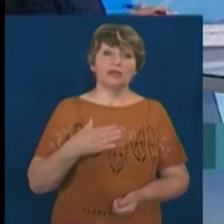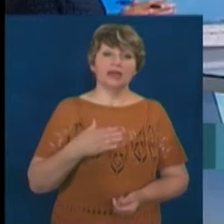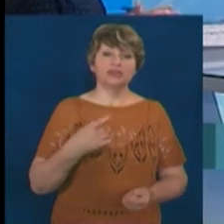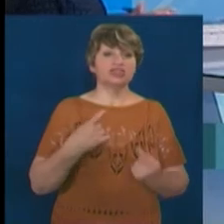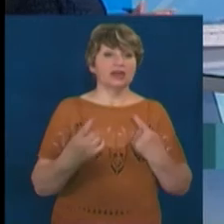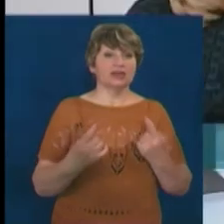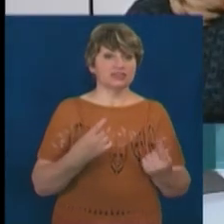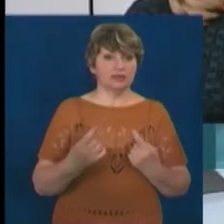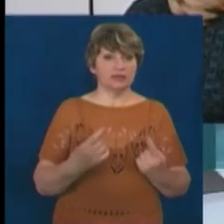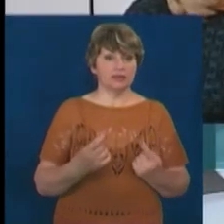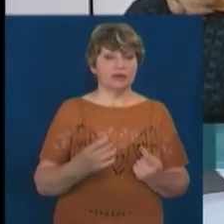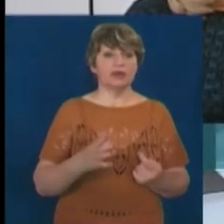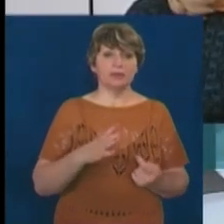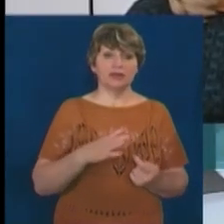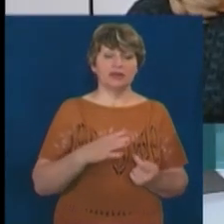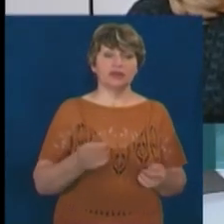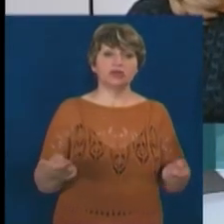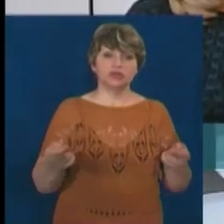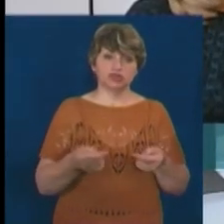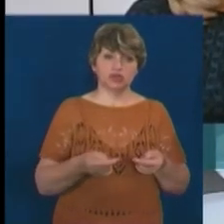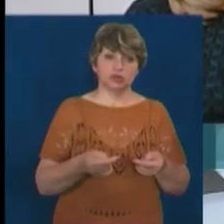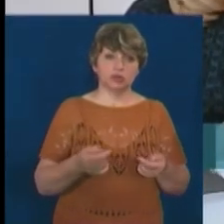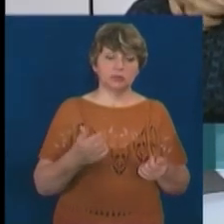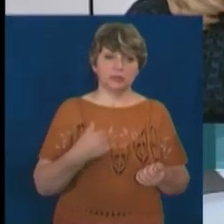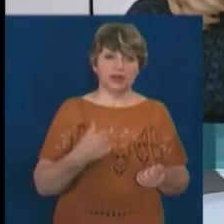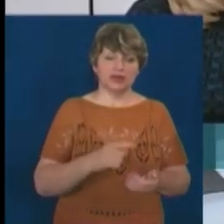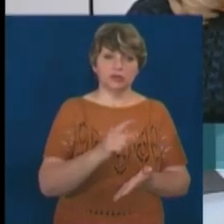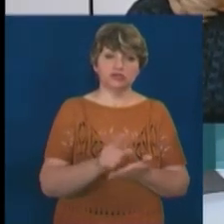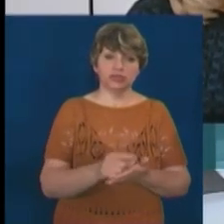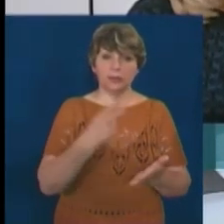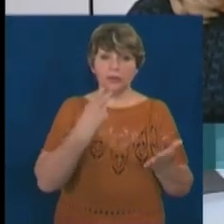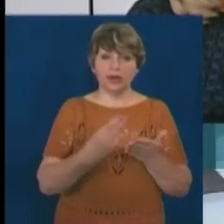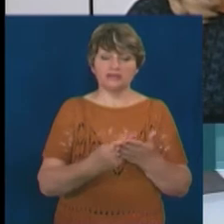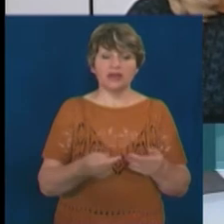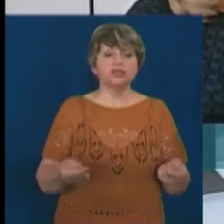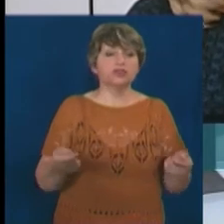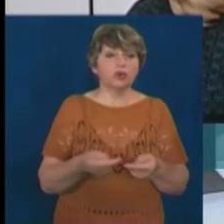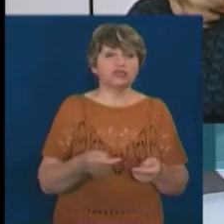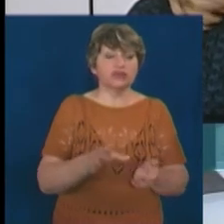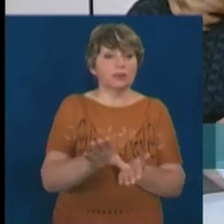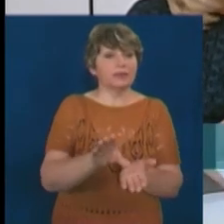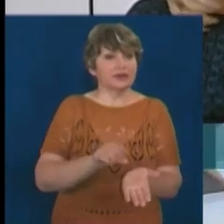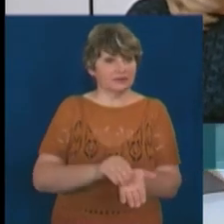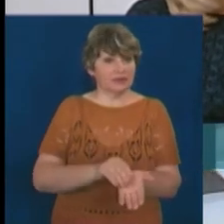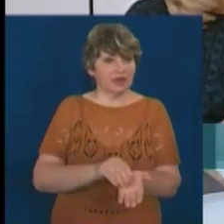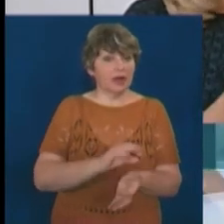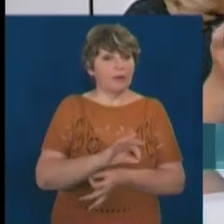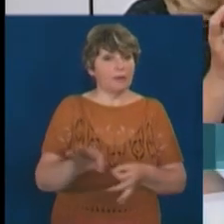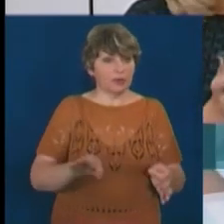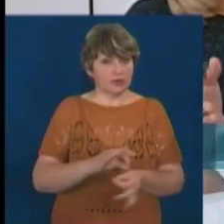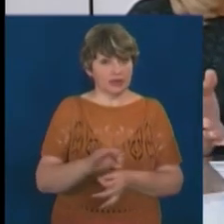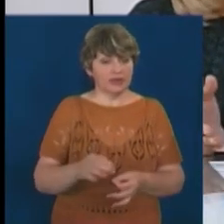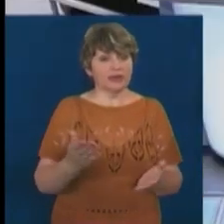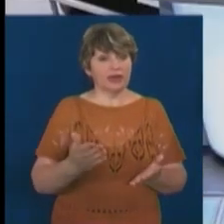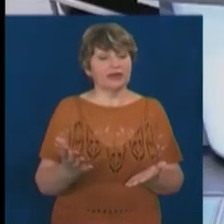була предметною, ми маємо, напевно, вести приклади, конкретні приклади проєктів, які вже народились у вас на очах, які